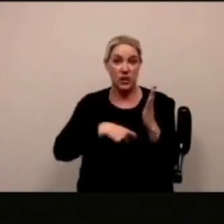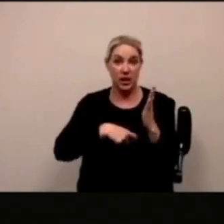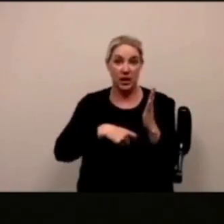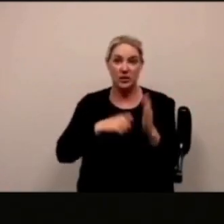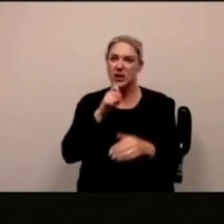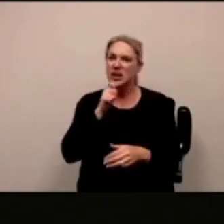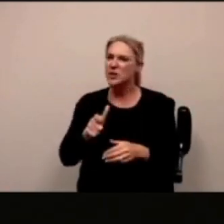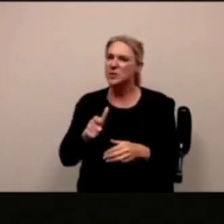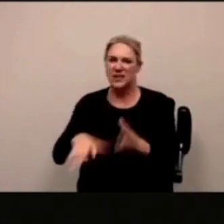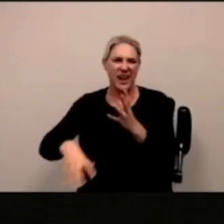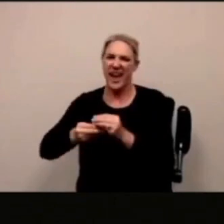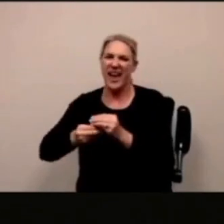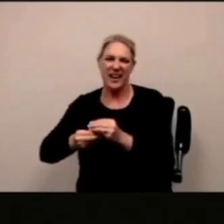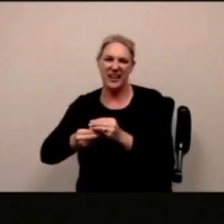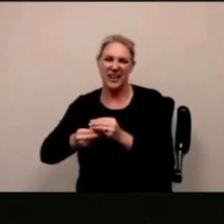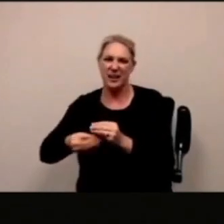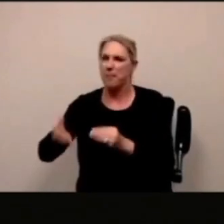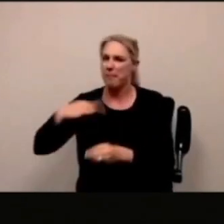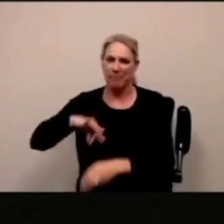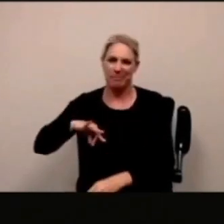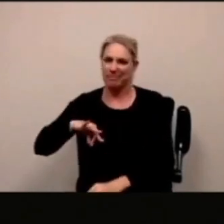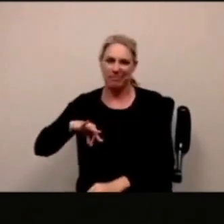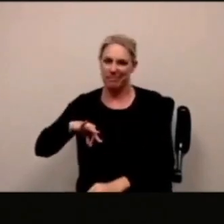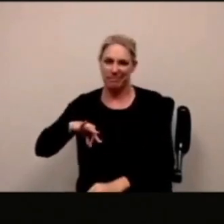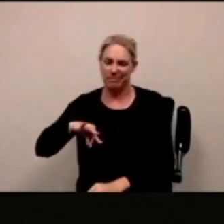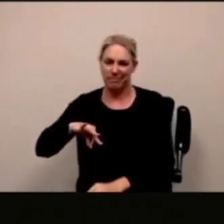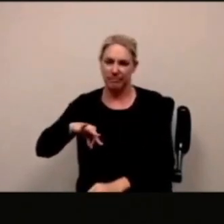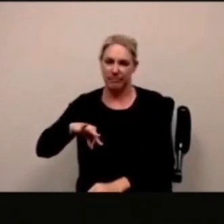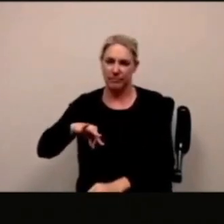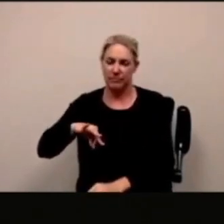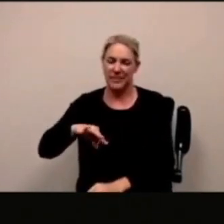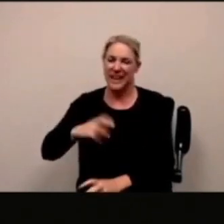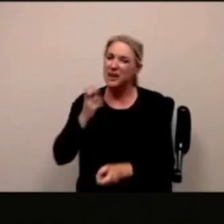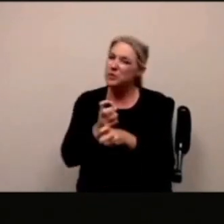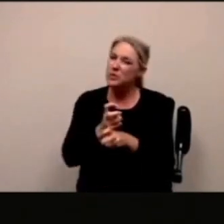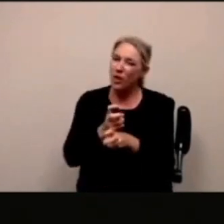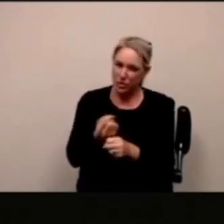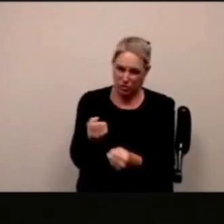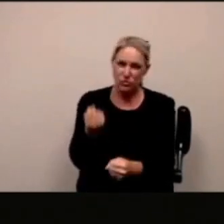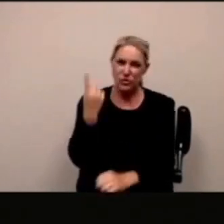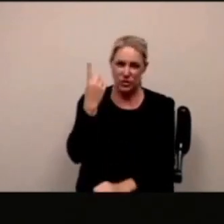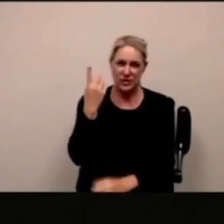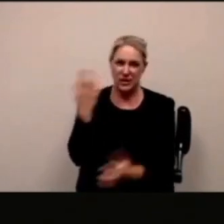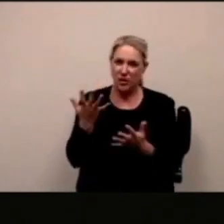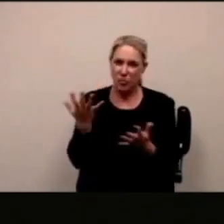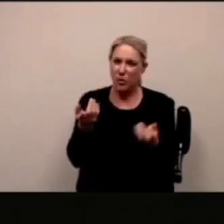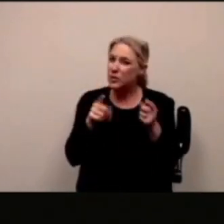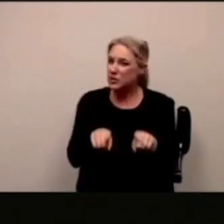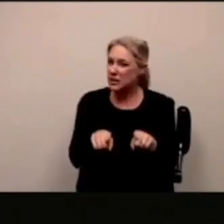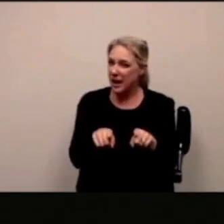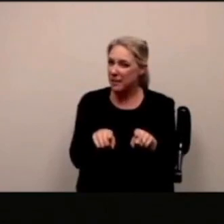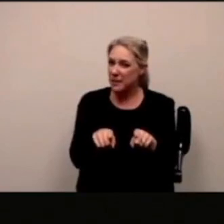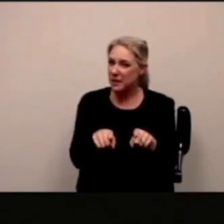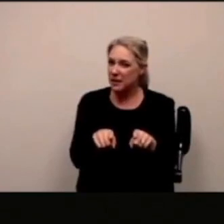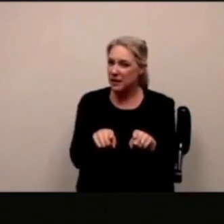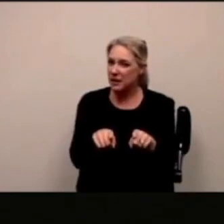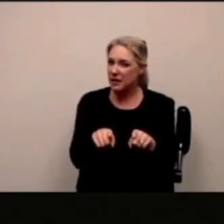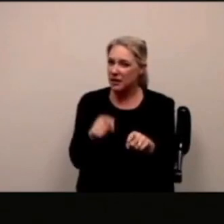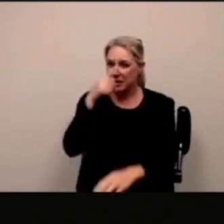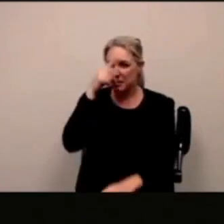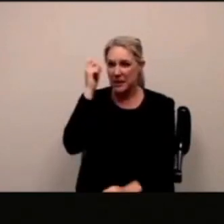molto con lo scratch quindi non è stato chiaro che questo stava aggiungendo una quantità